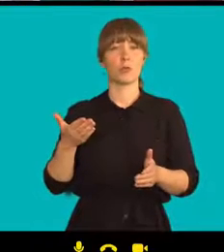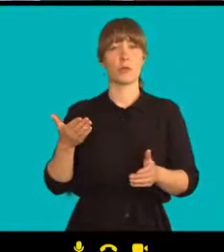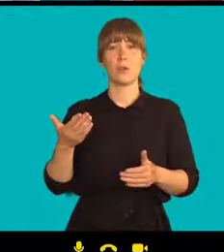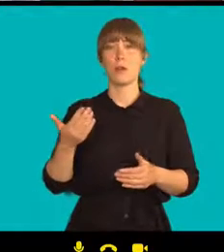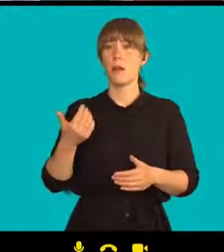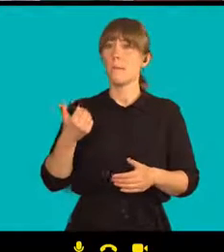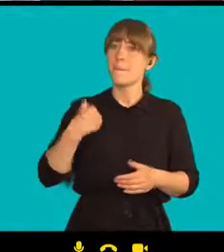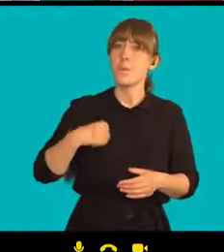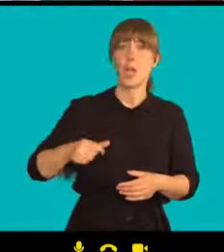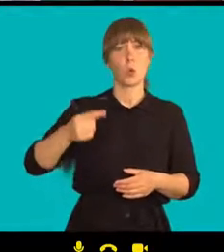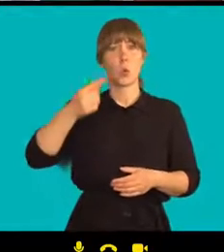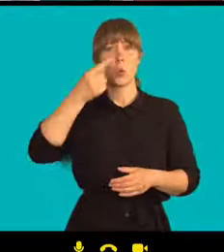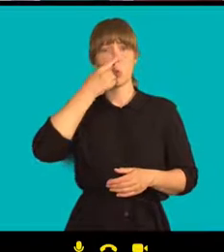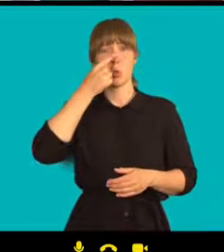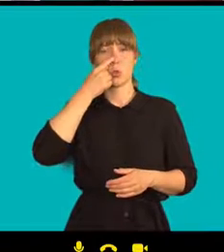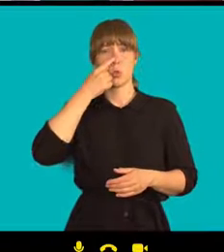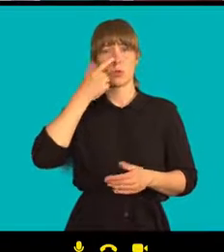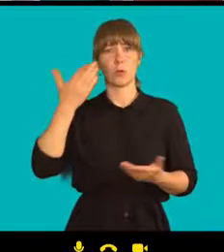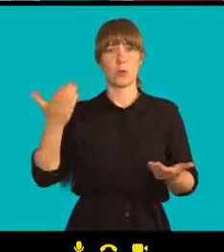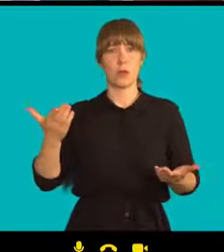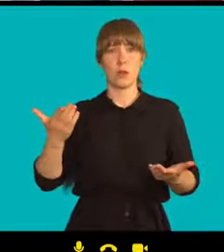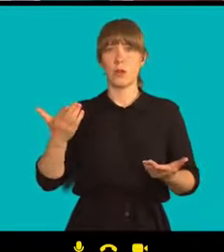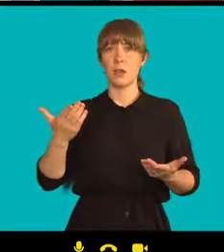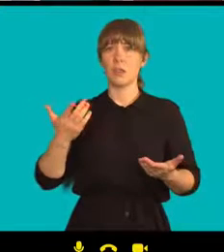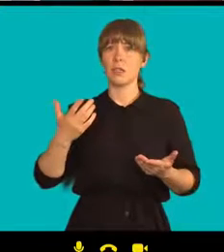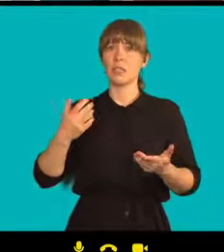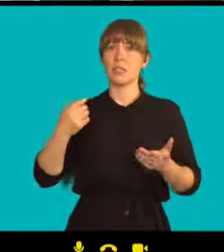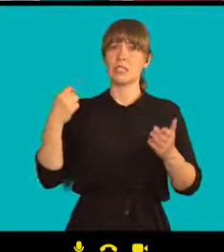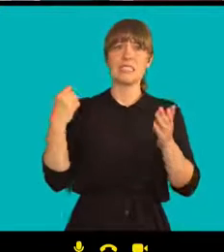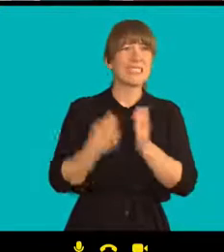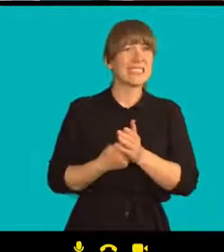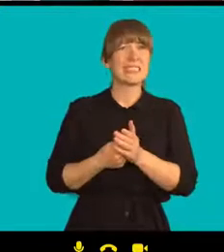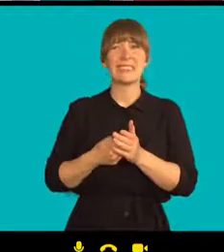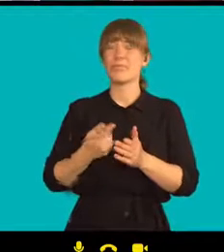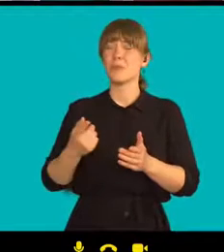Bielorusové připustí, že žijeme s takovou liberální vitrínou?